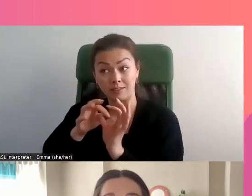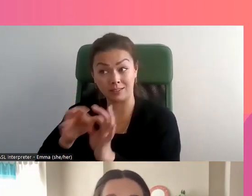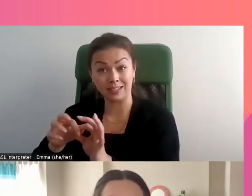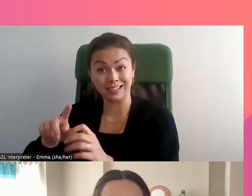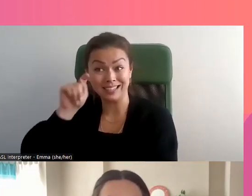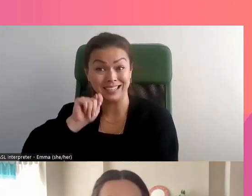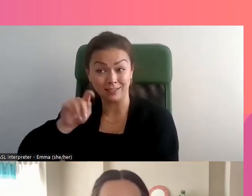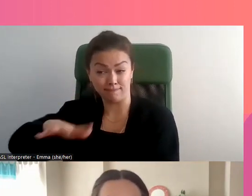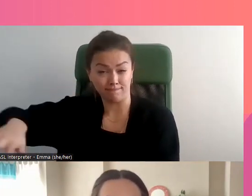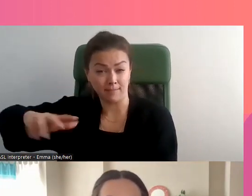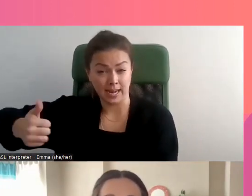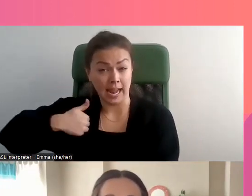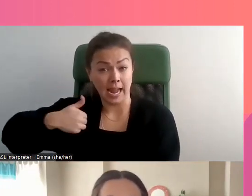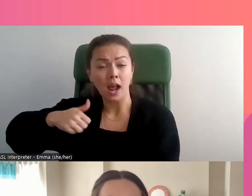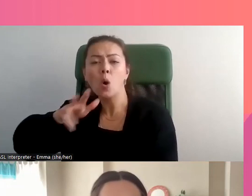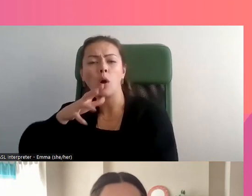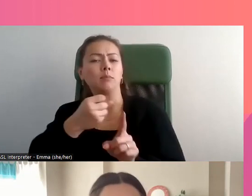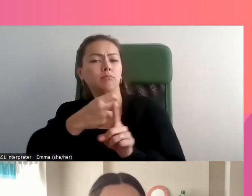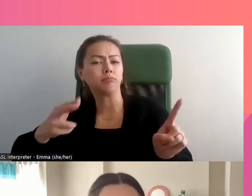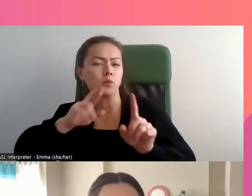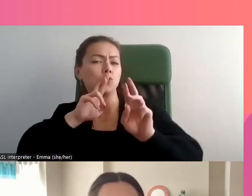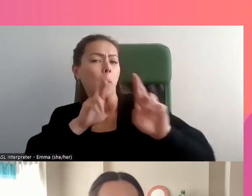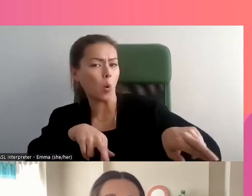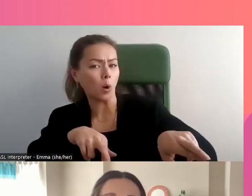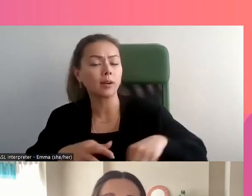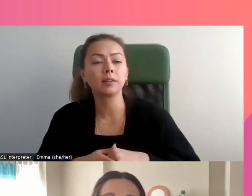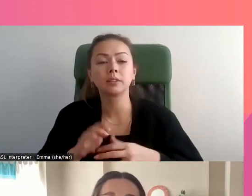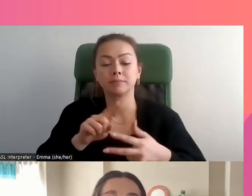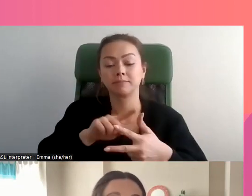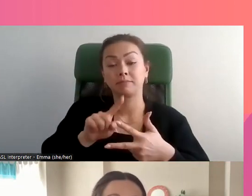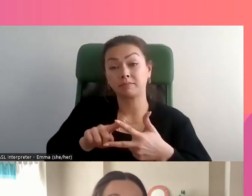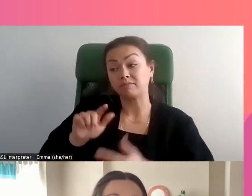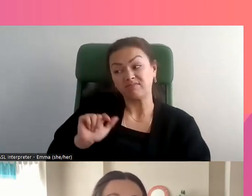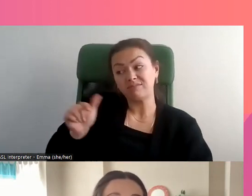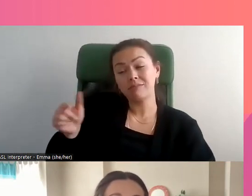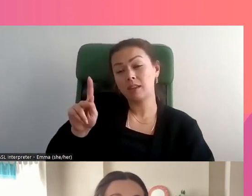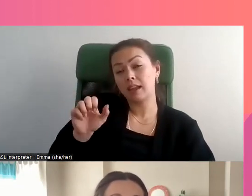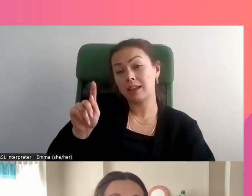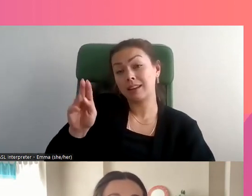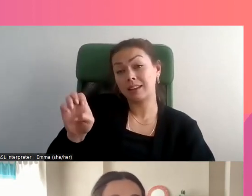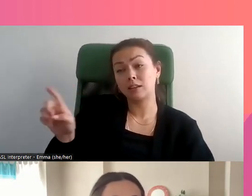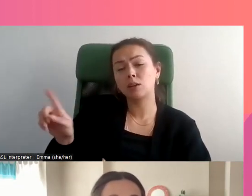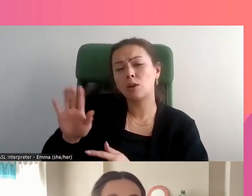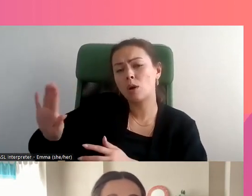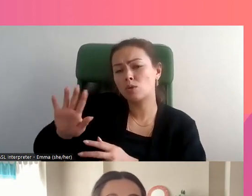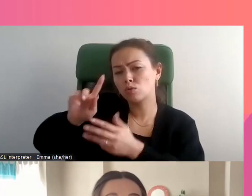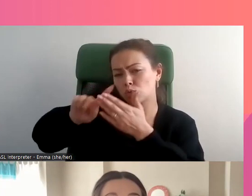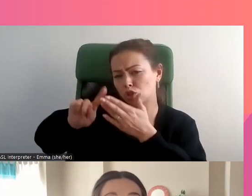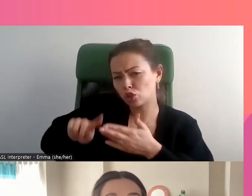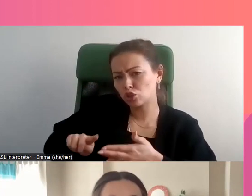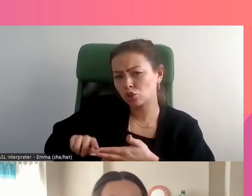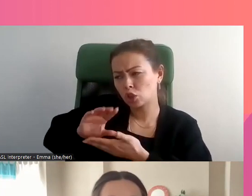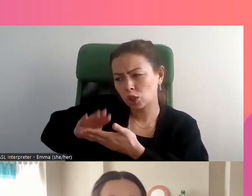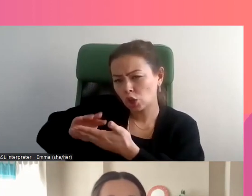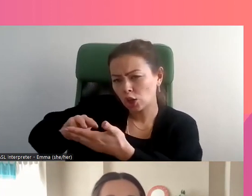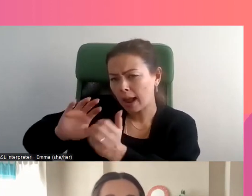VFS-FT chez les adolescents et adolescentes au Canada. Nous allons vous donner un peu de contexte. Ensuite, Katie va vous dire ce que nous pouvons apprendre de sa recherche